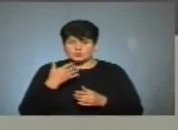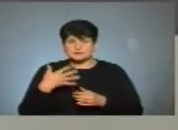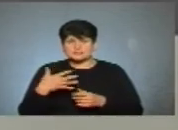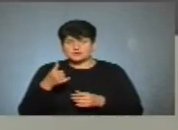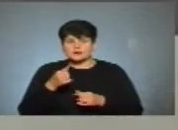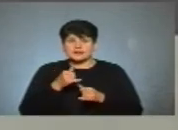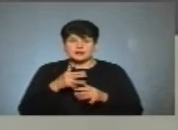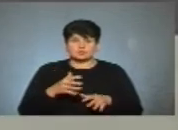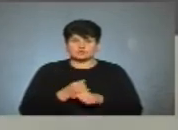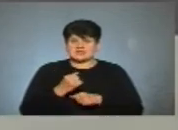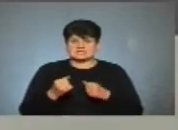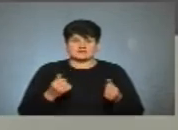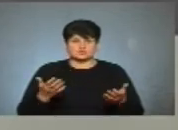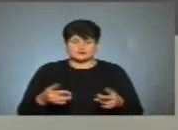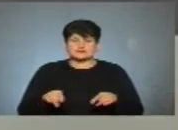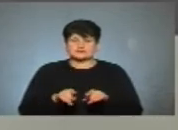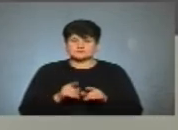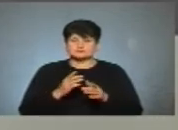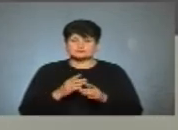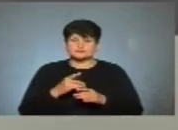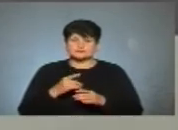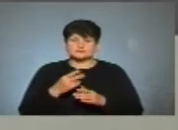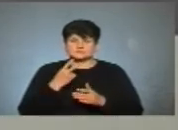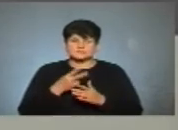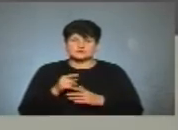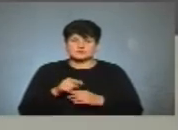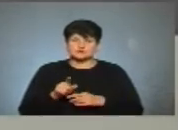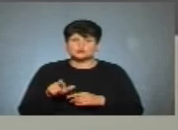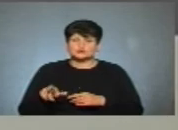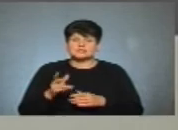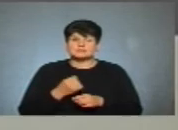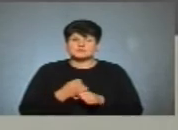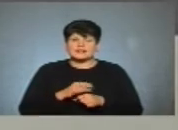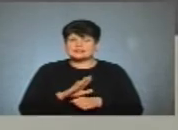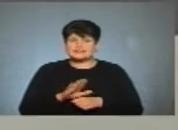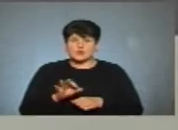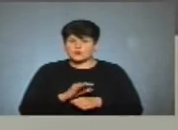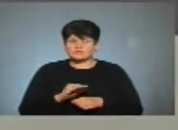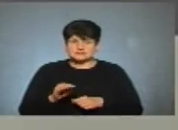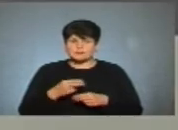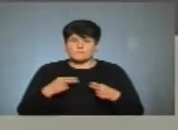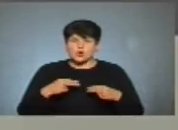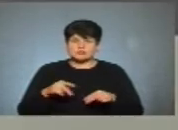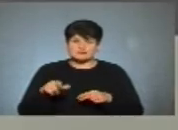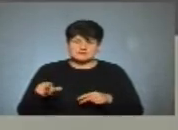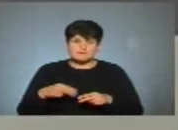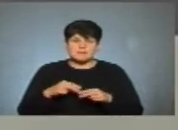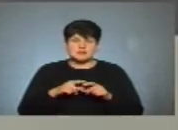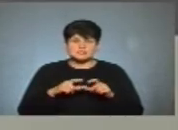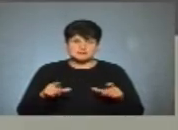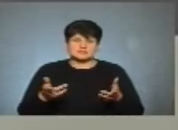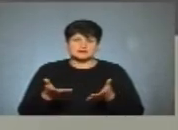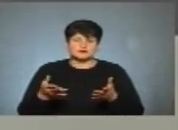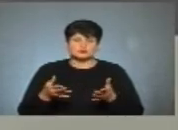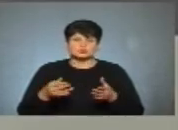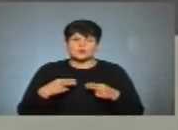не можуть працевлаштуватися. Також стикаюся з тим, що люди, які працювали неофіційно, продавцями десь у магазинах, на якихось